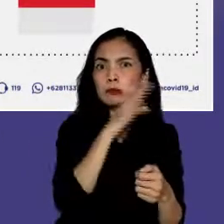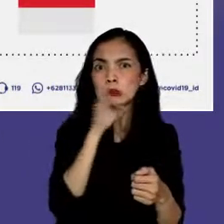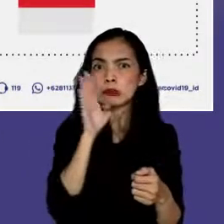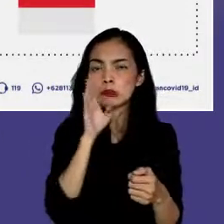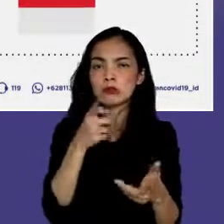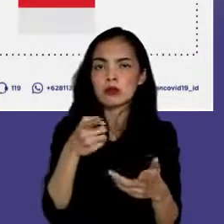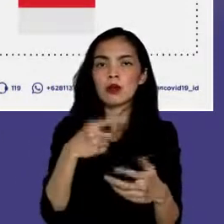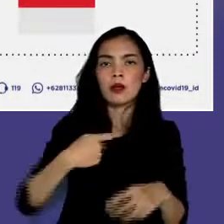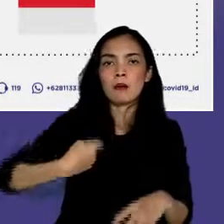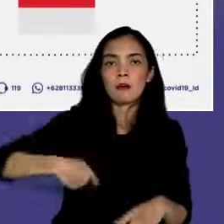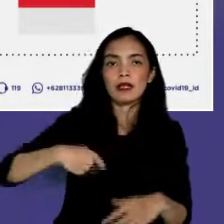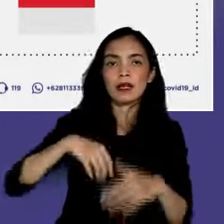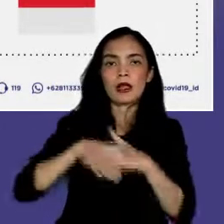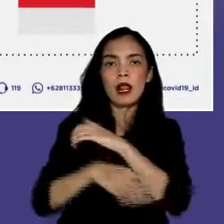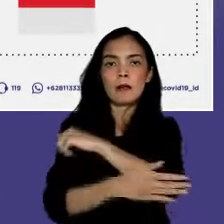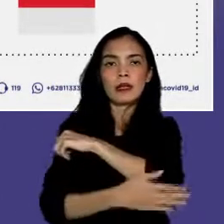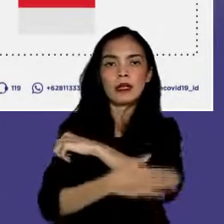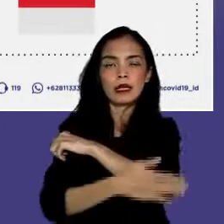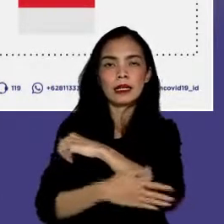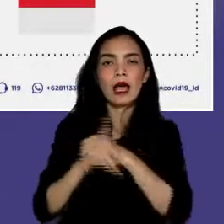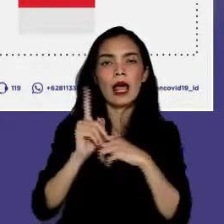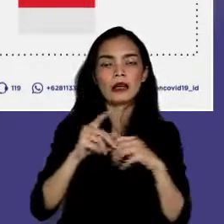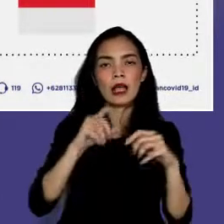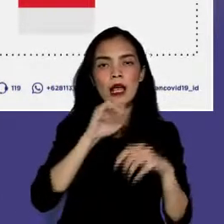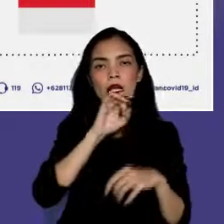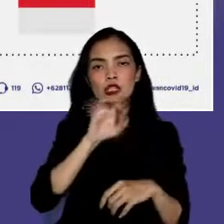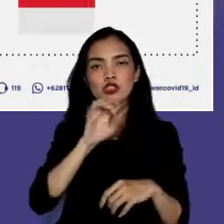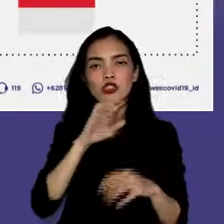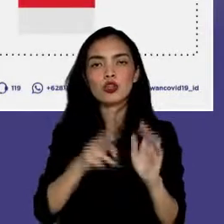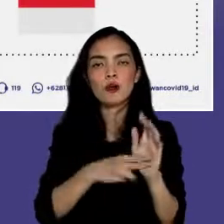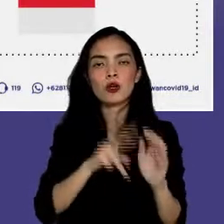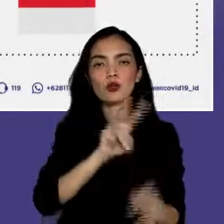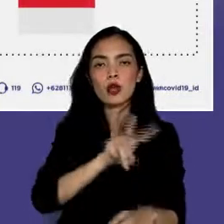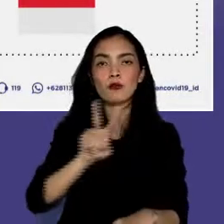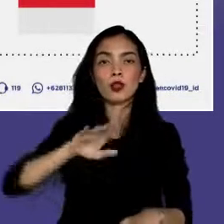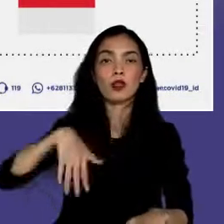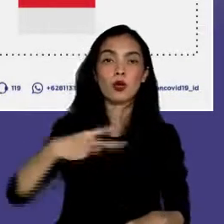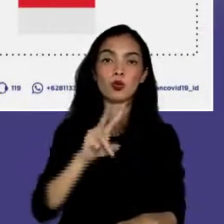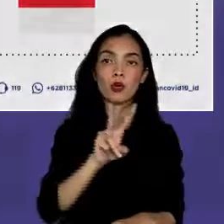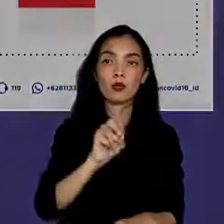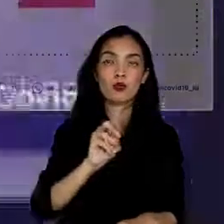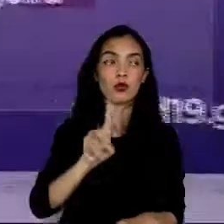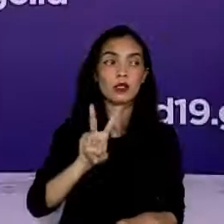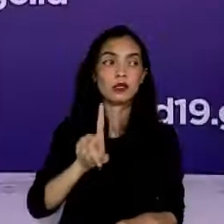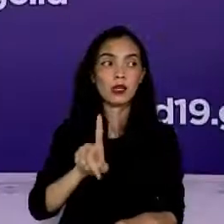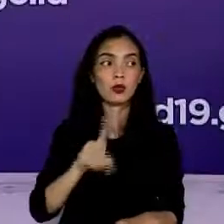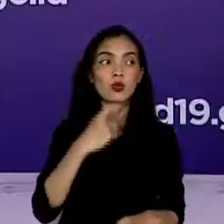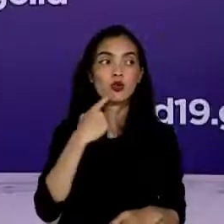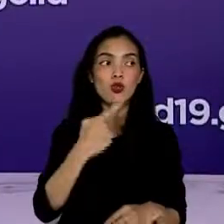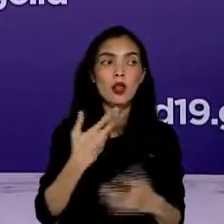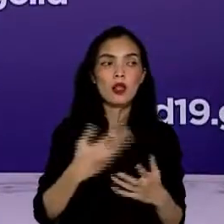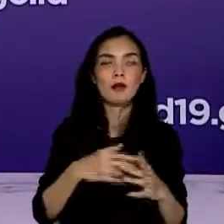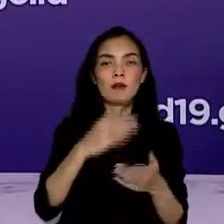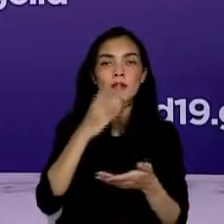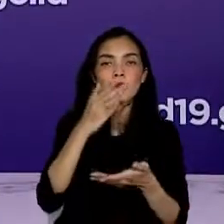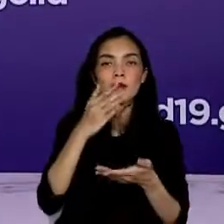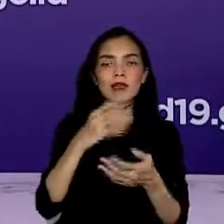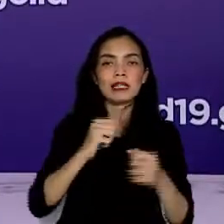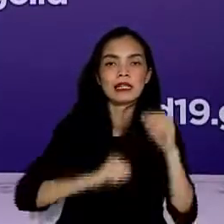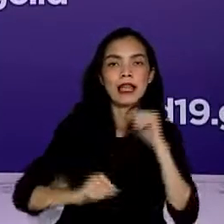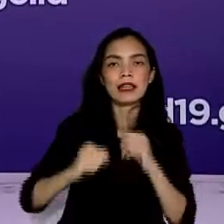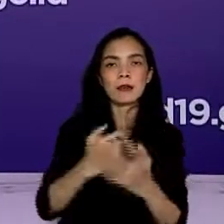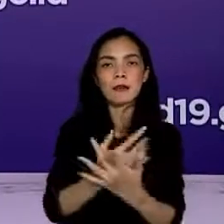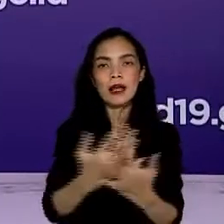Menteri Dalam Negeri telah mengeluarkan instruksi nomor 22 tahun 2021 tentang pemberlakuan pembatasan